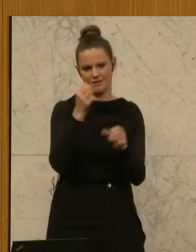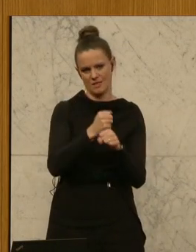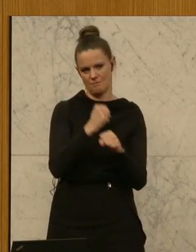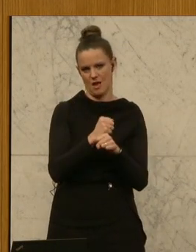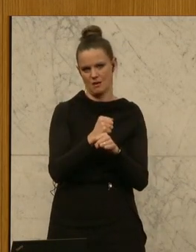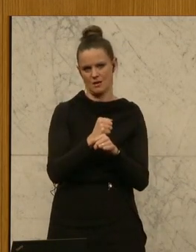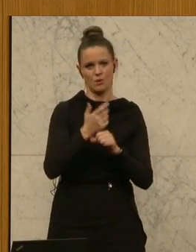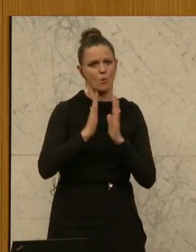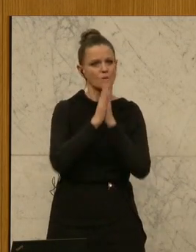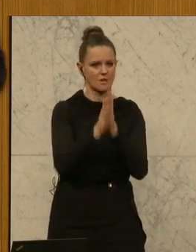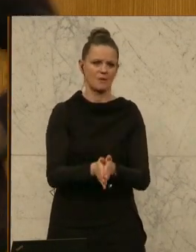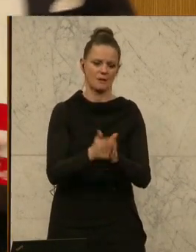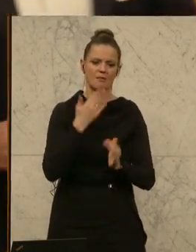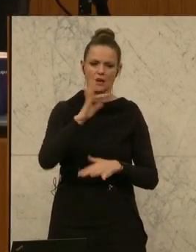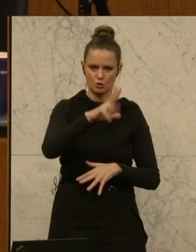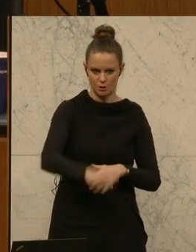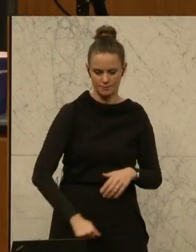das ist unsere Bitte. Dankeschön.